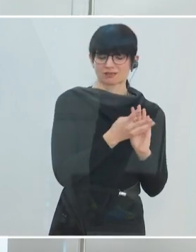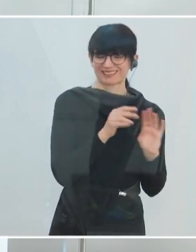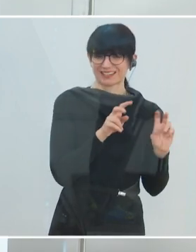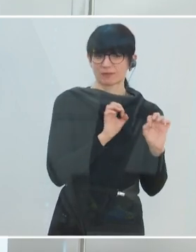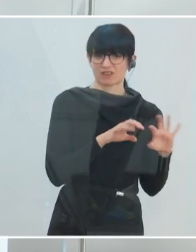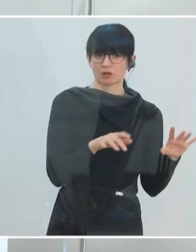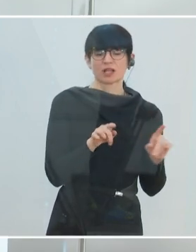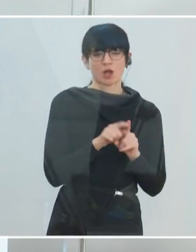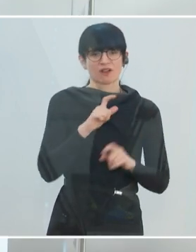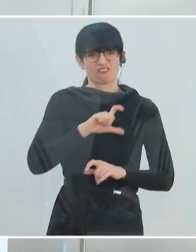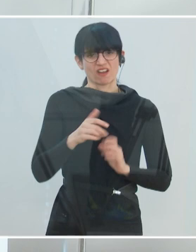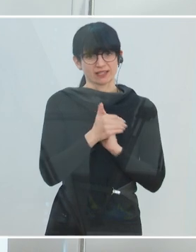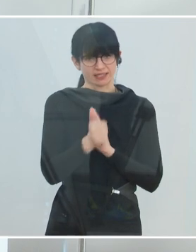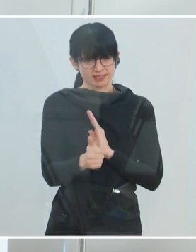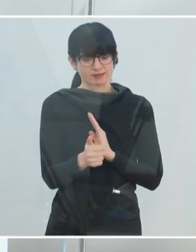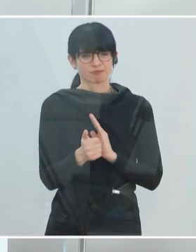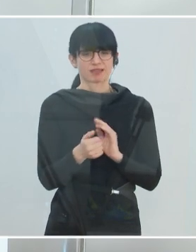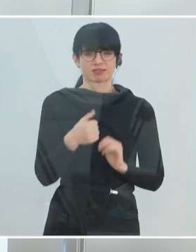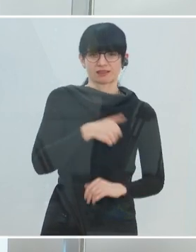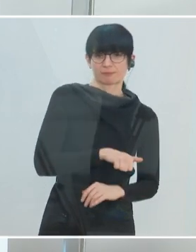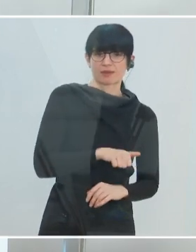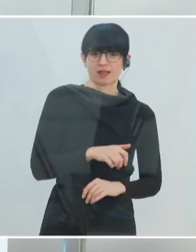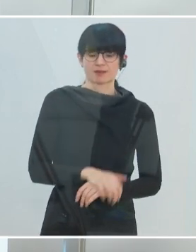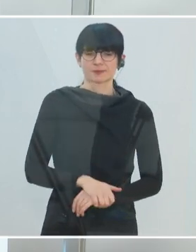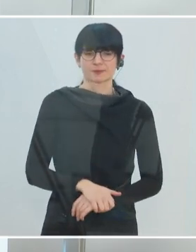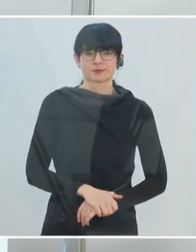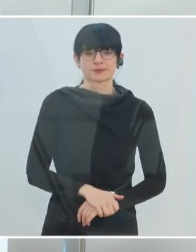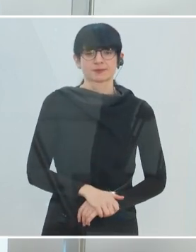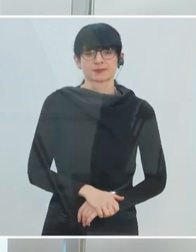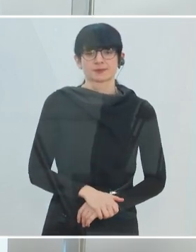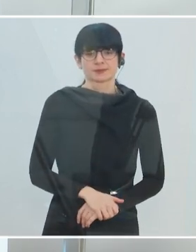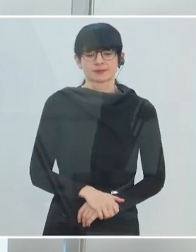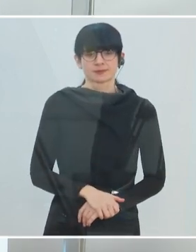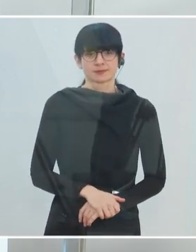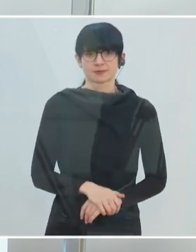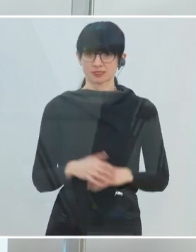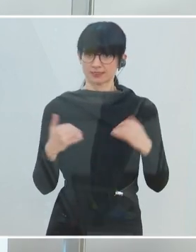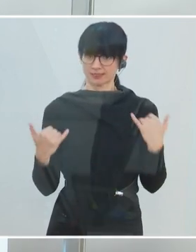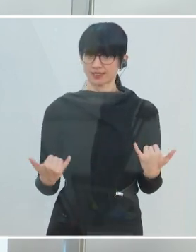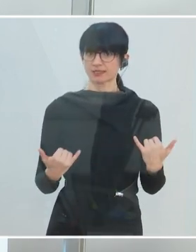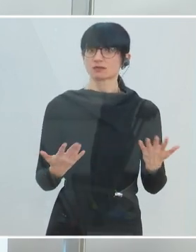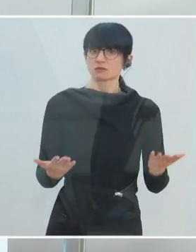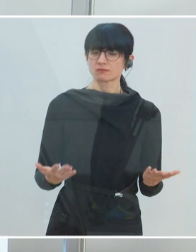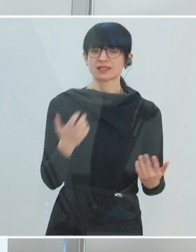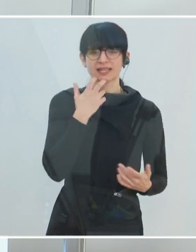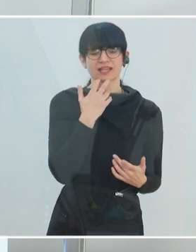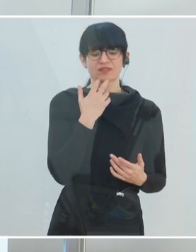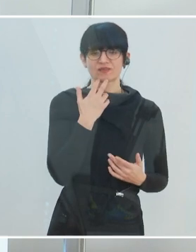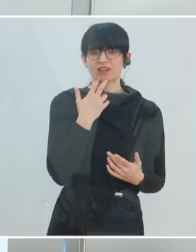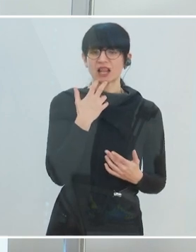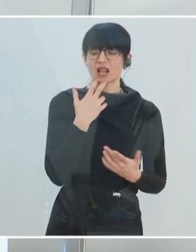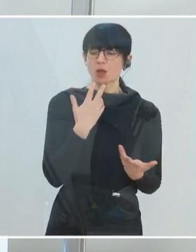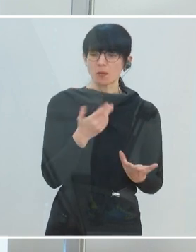Fachexperten aus diesem Bereich integriert gehabt. Und jetzt wollen wir aber einen Schritt weitergehen